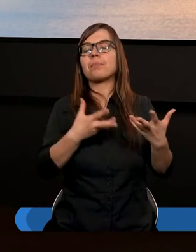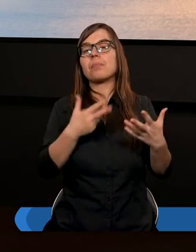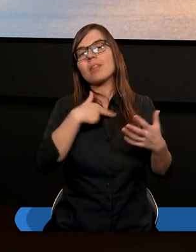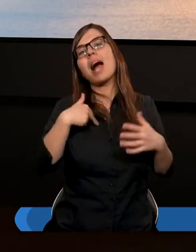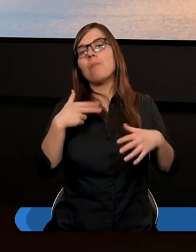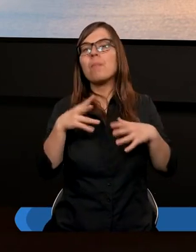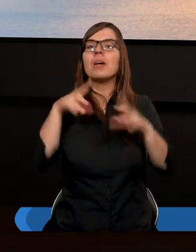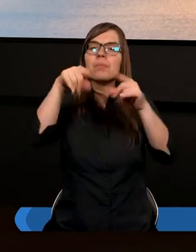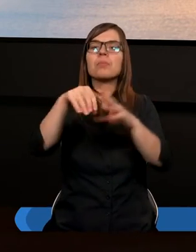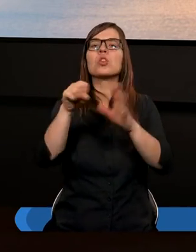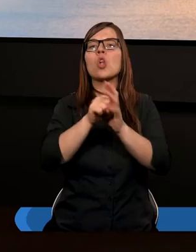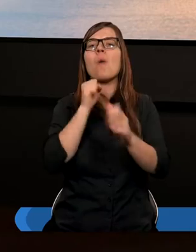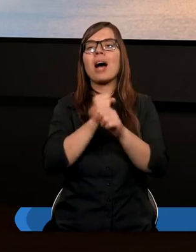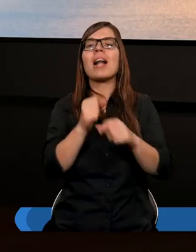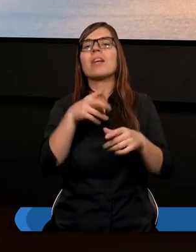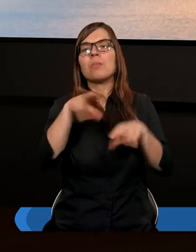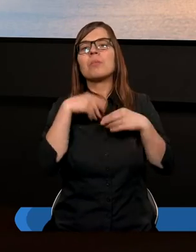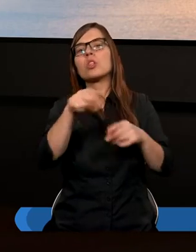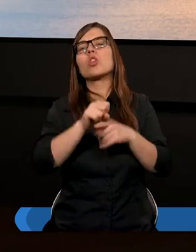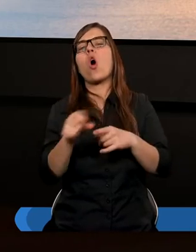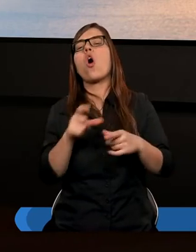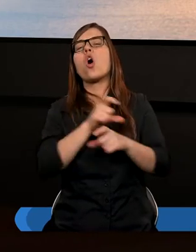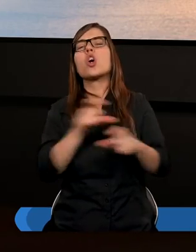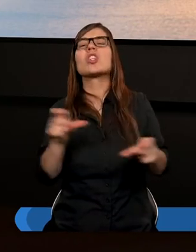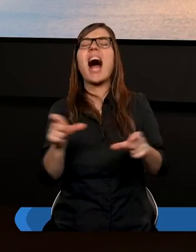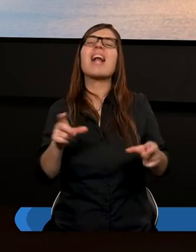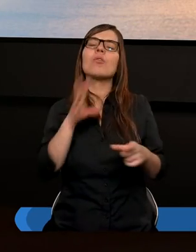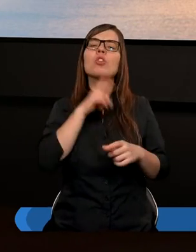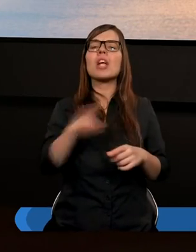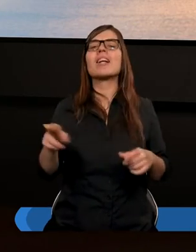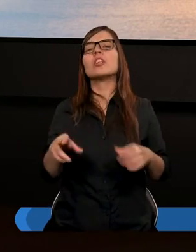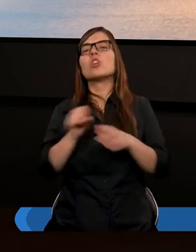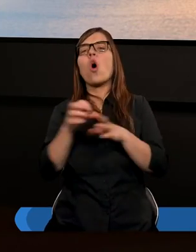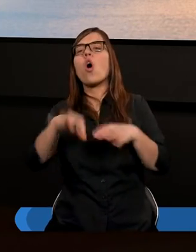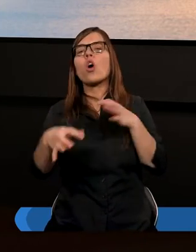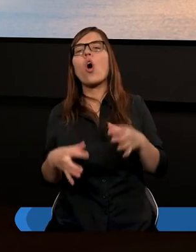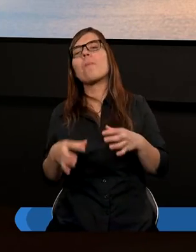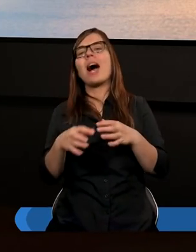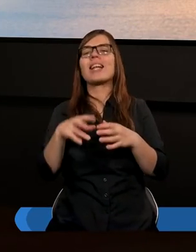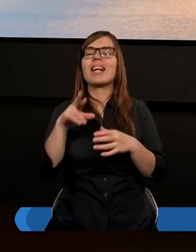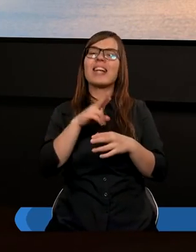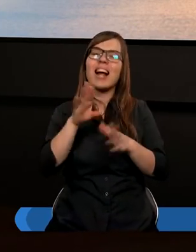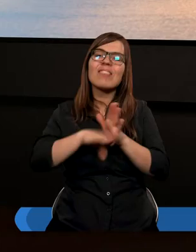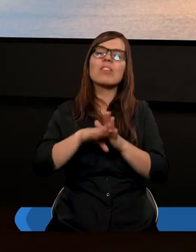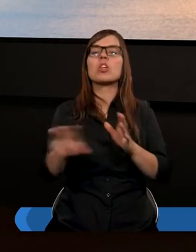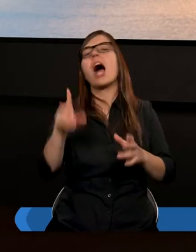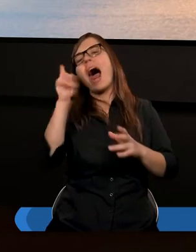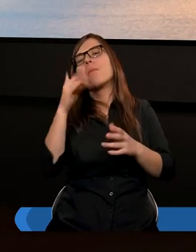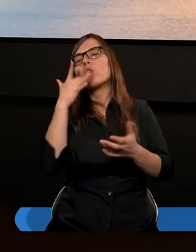sami się zatrudnimy tylko do doczesnych rzeczy, do gromadzenia bogactw, albo ktoś nas wykorzysta